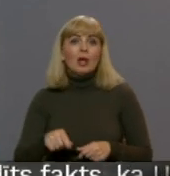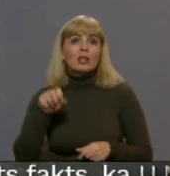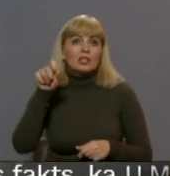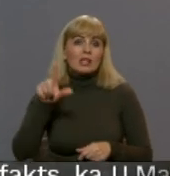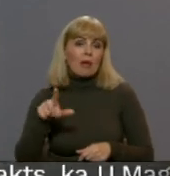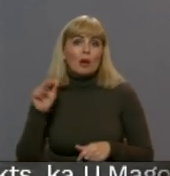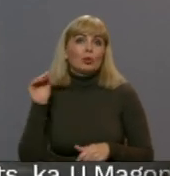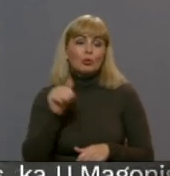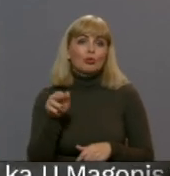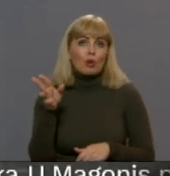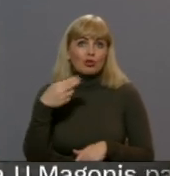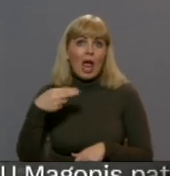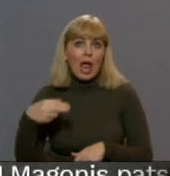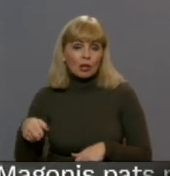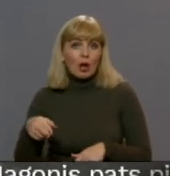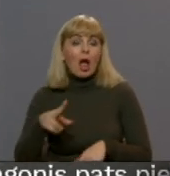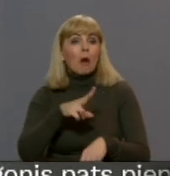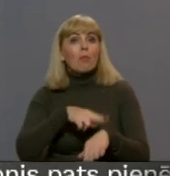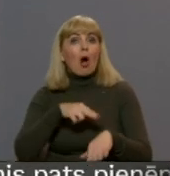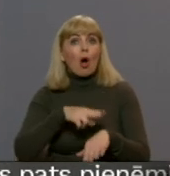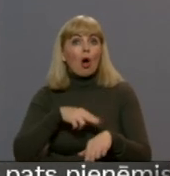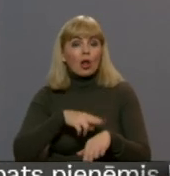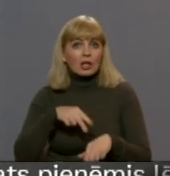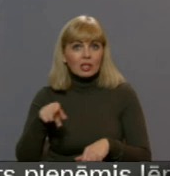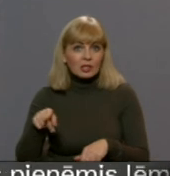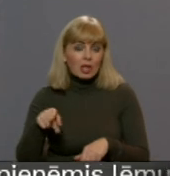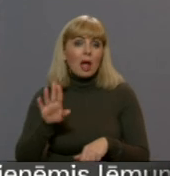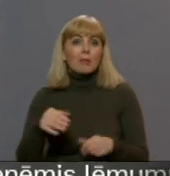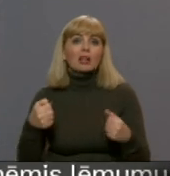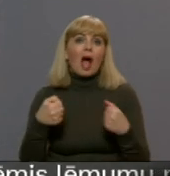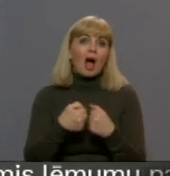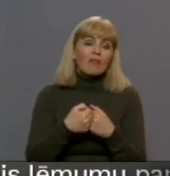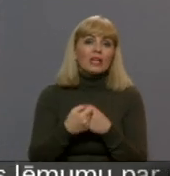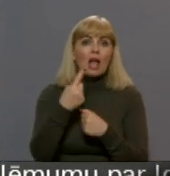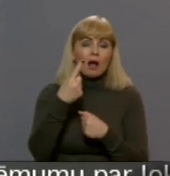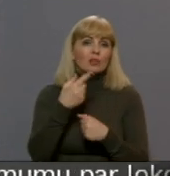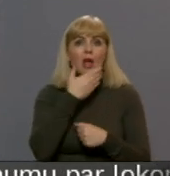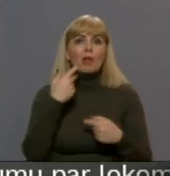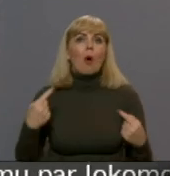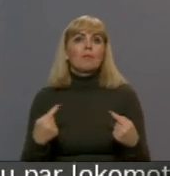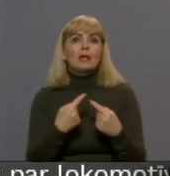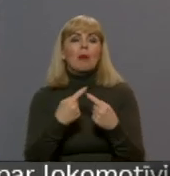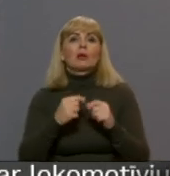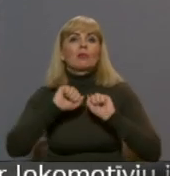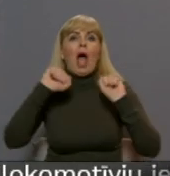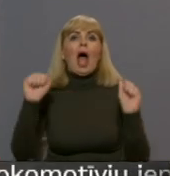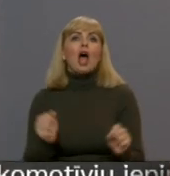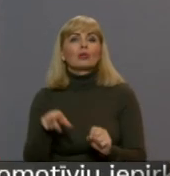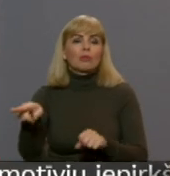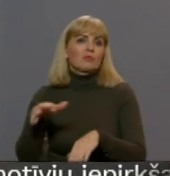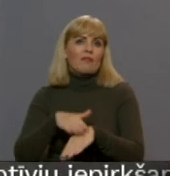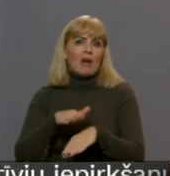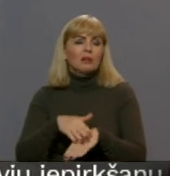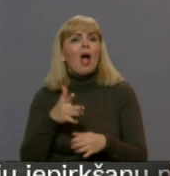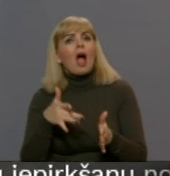tūkstoši eiro apmērā, bet policija pirmskietēmi par avārijas iemeslu uzskata nepiemērota braukšanas ātrumu. Kāds būs